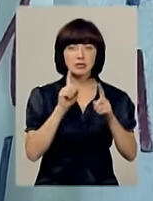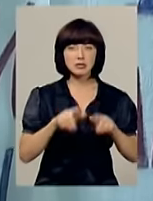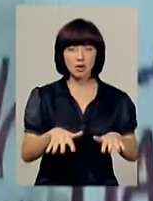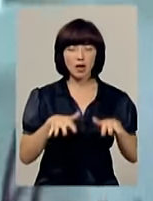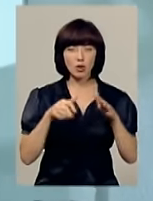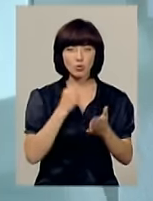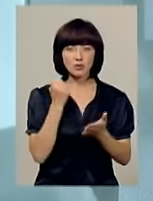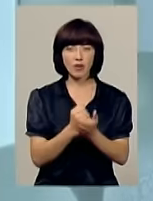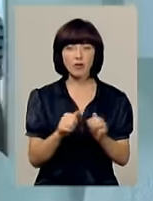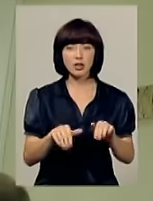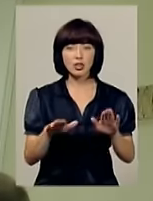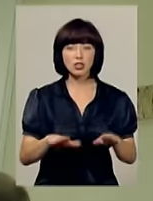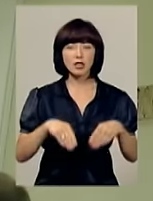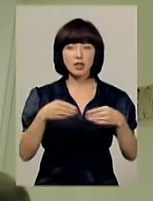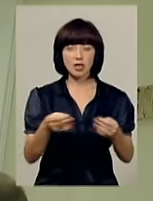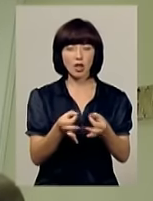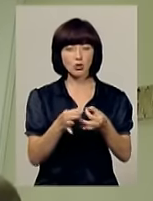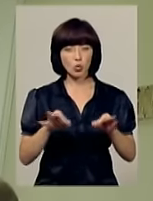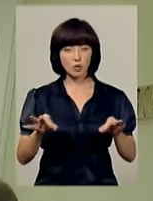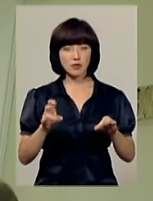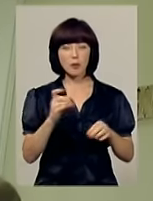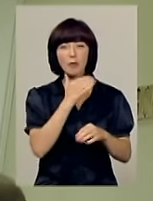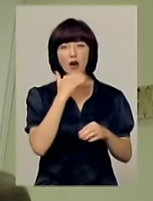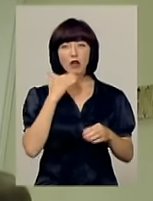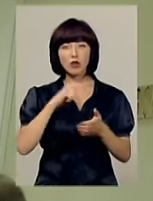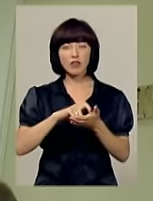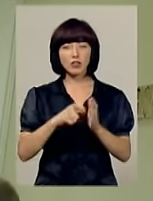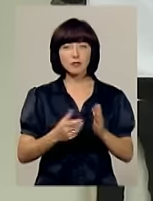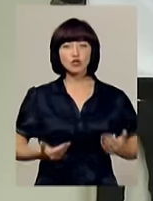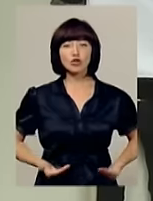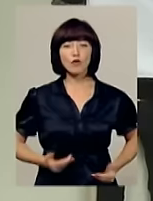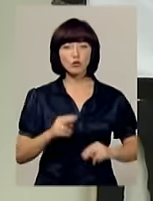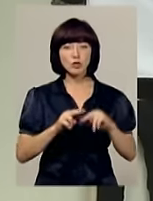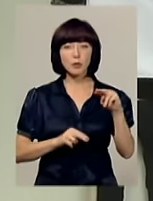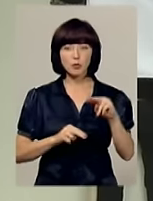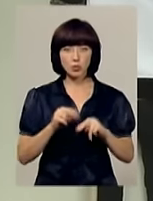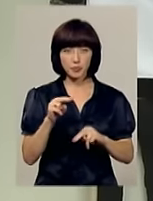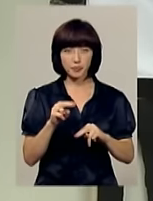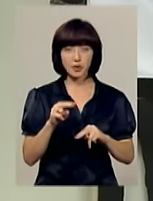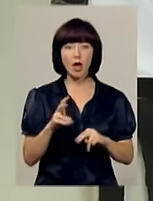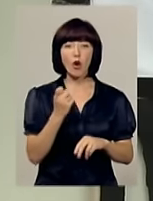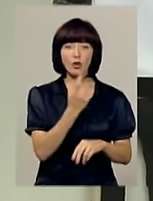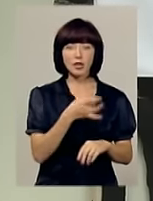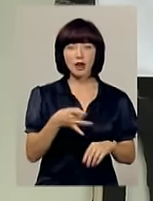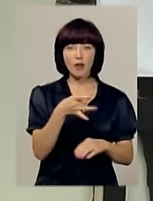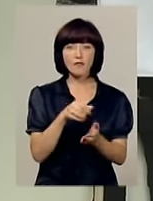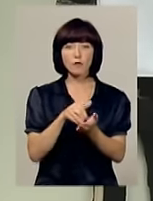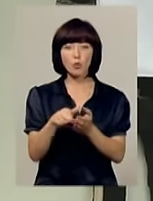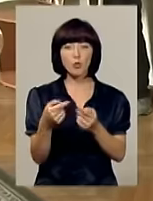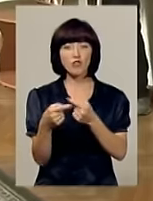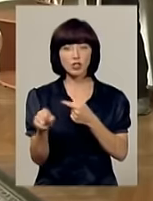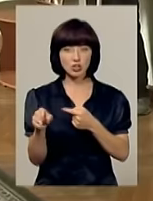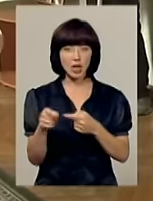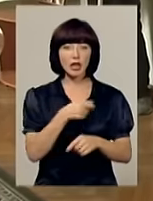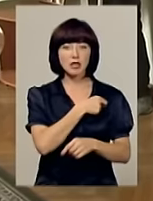ухвалювалося рішення щодо надання дозволів на багатоквартирну житлову забудову в одних мікрорайонах міста і відмову забудовникам в інших.